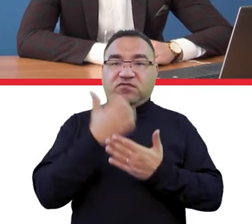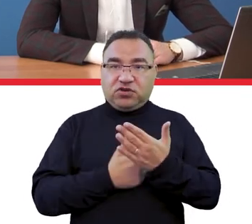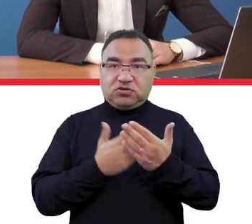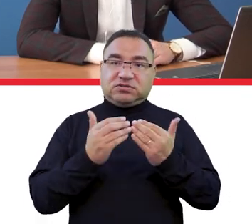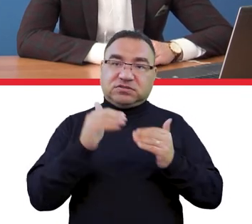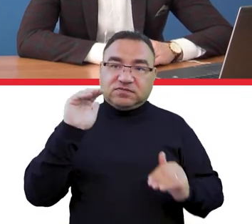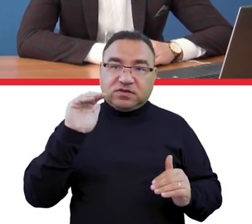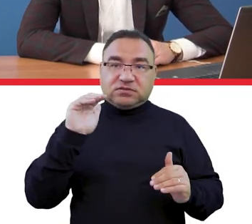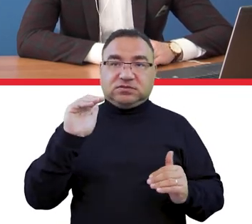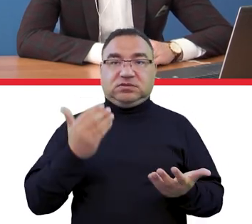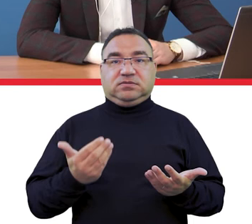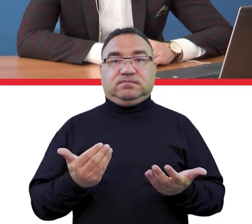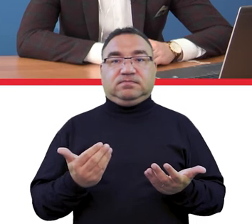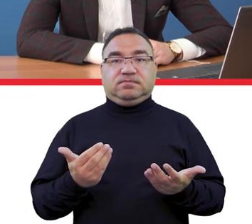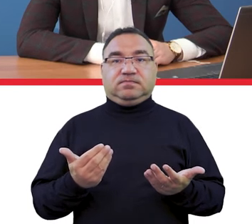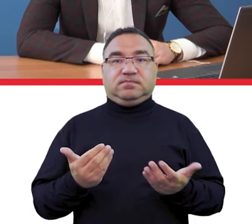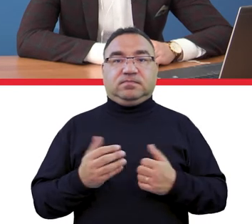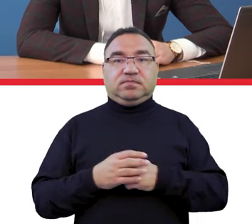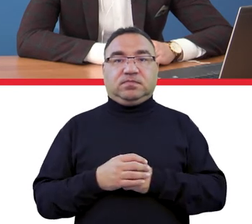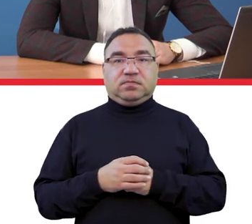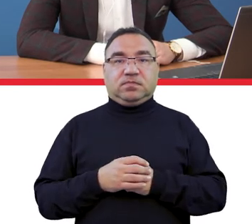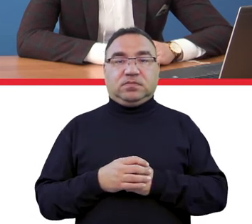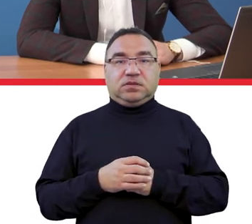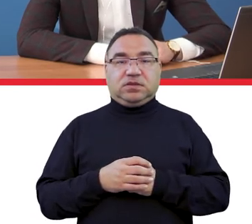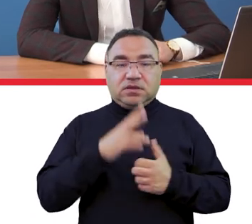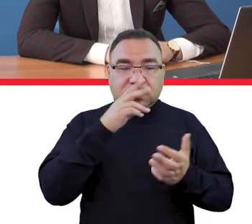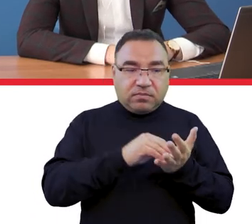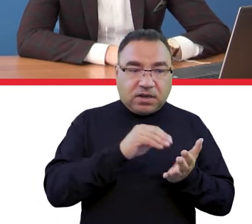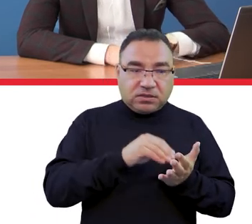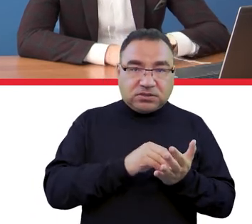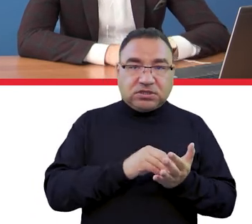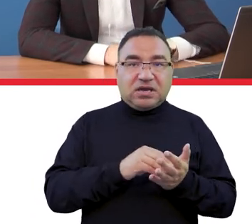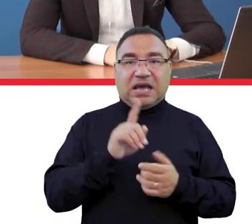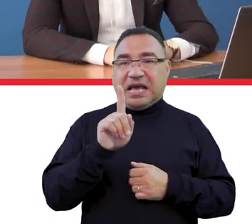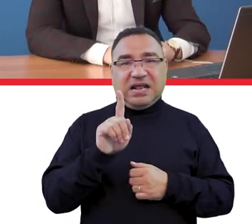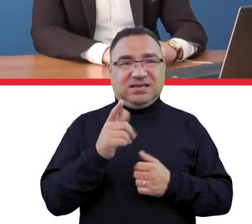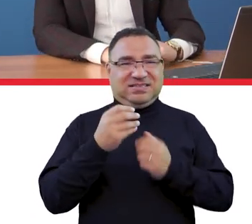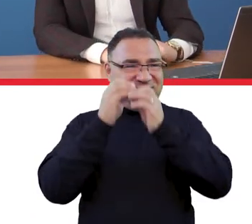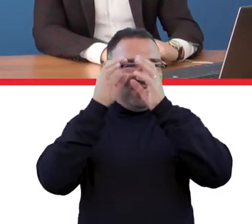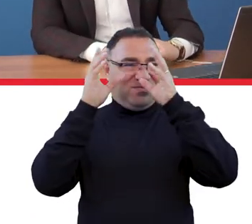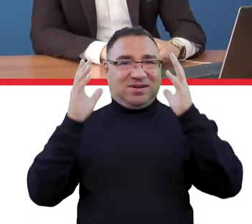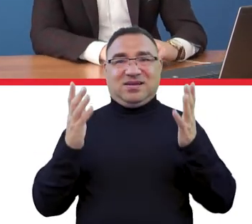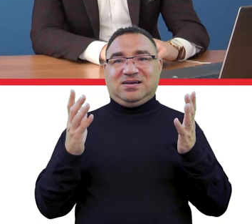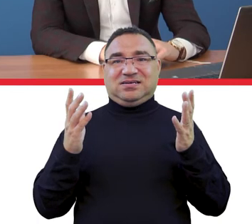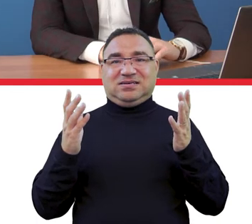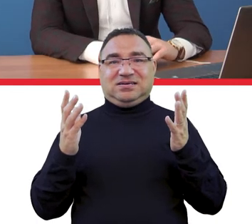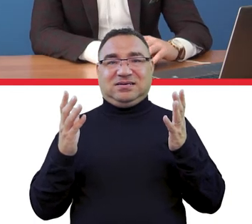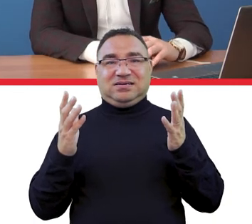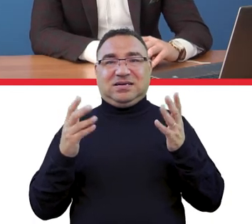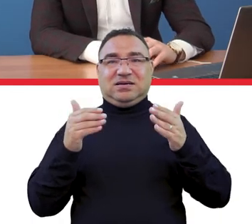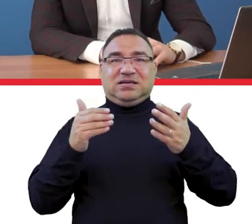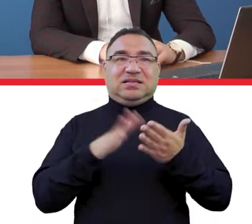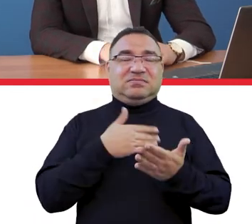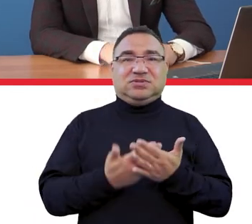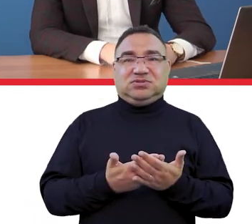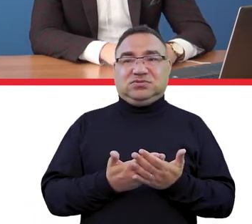więcej, jakby już na pograniczu tej części praktycznej, ale nikt sobie nie wyobraża, że można